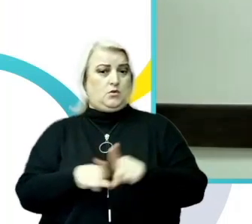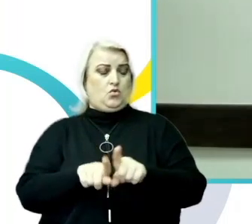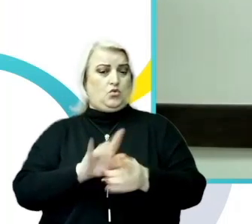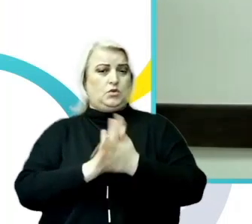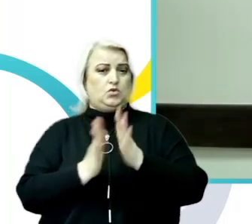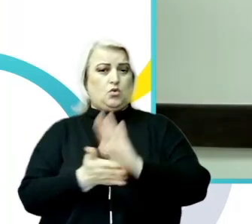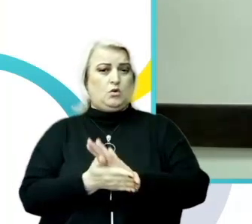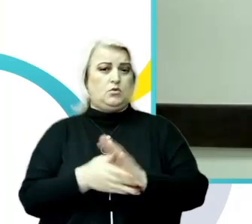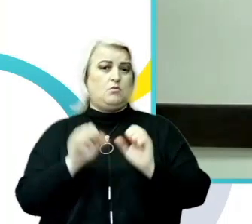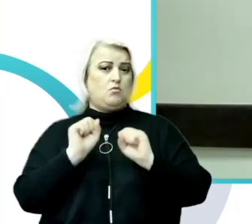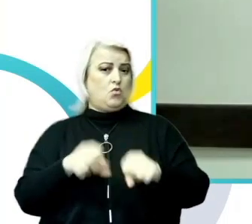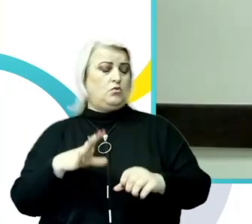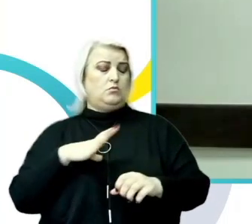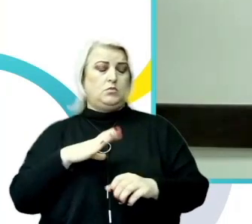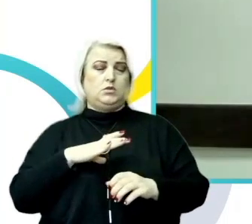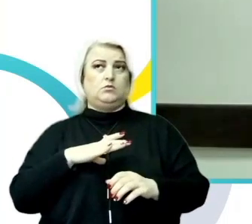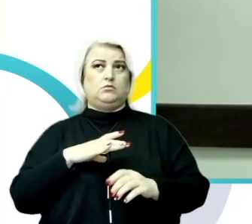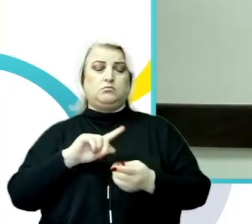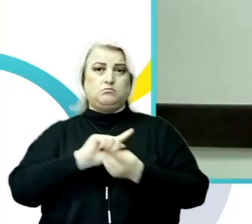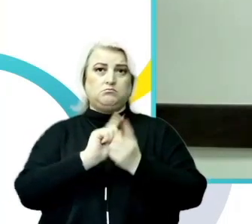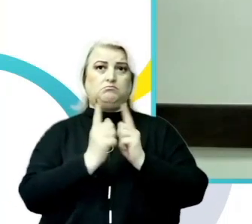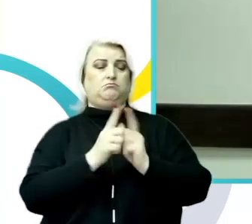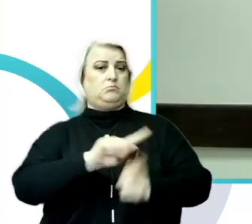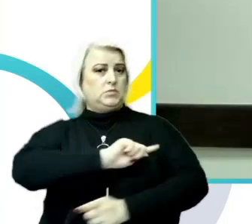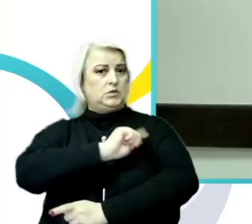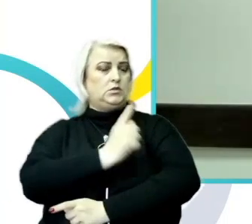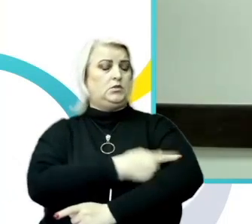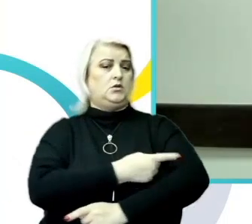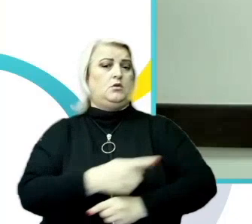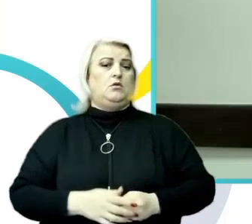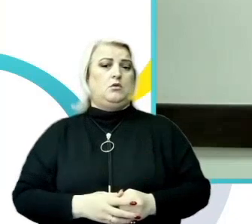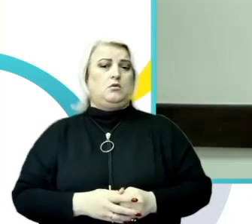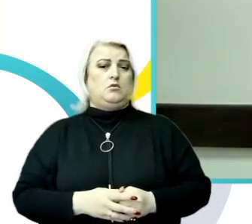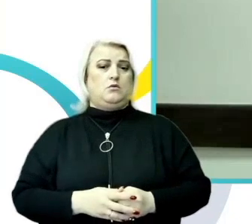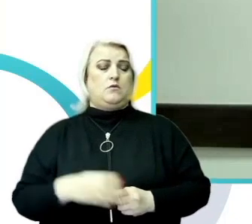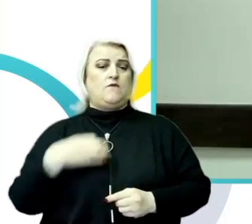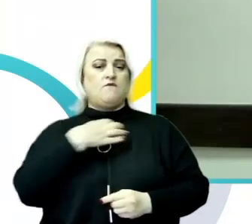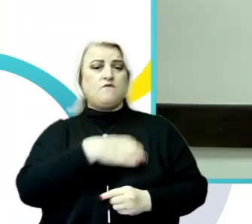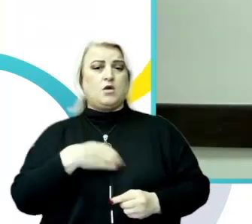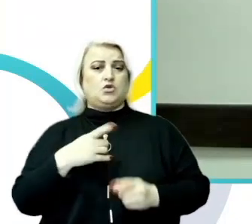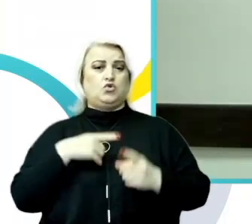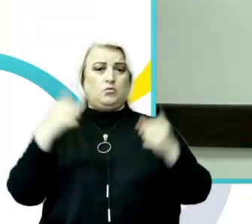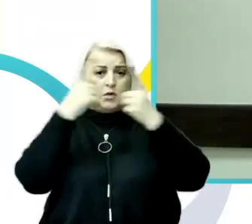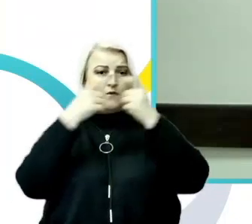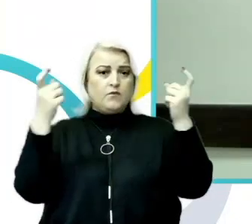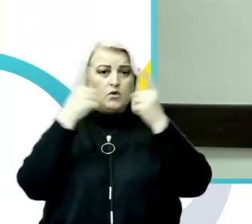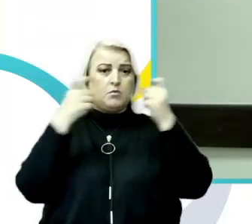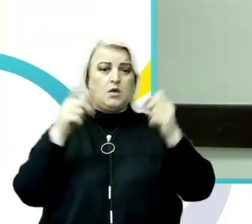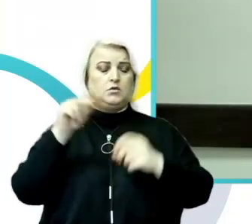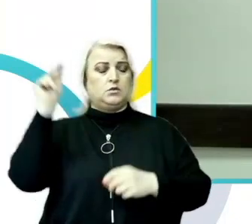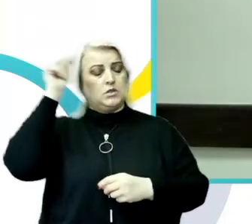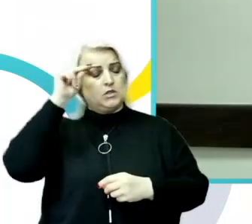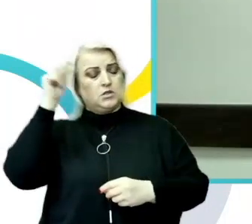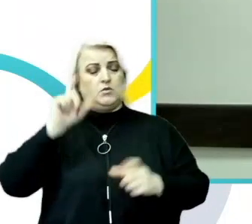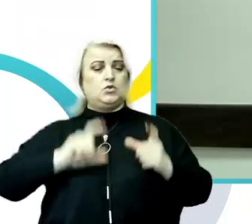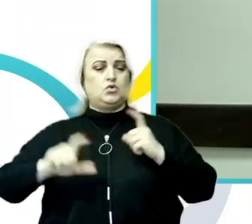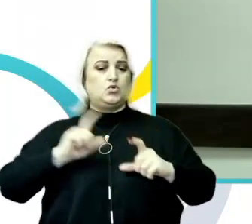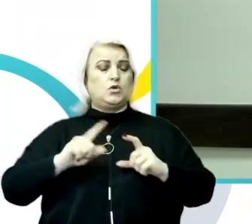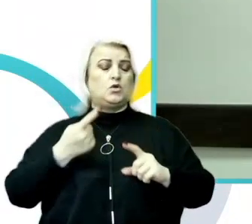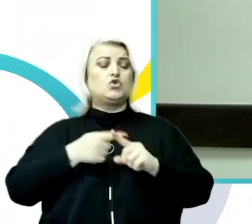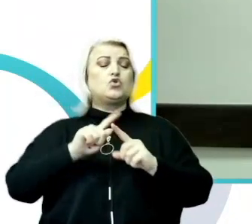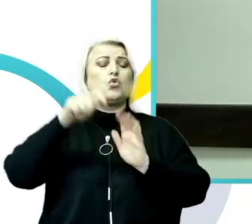forță importantă de a informa elevii și studenții ce înseamnă